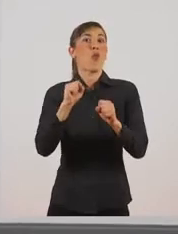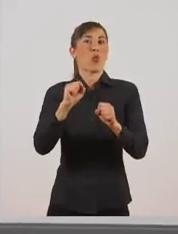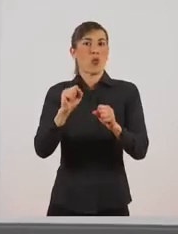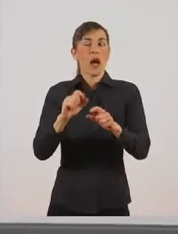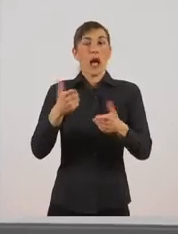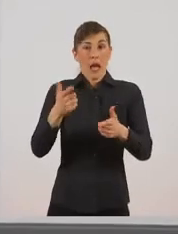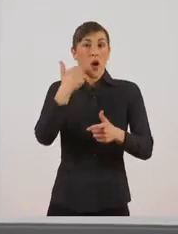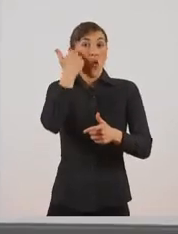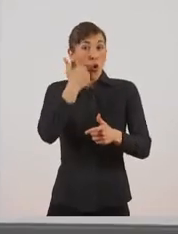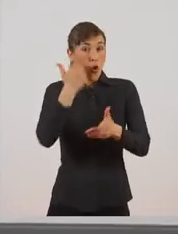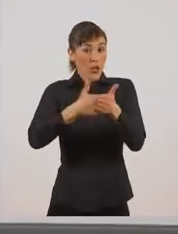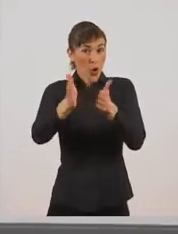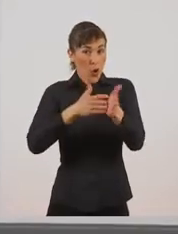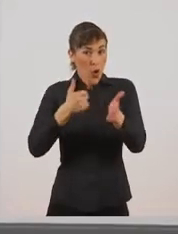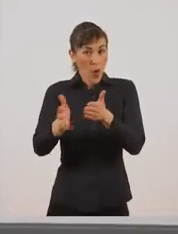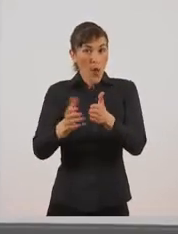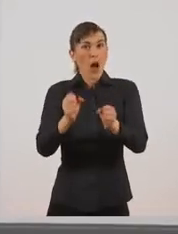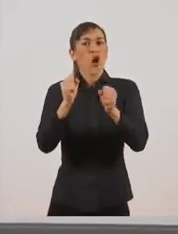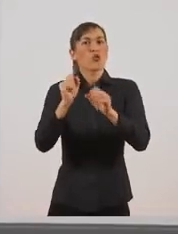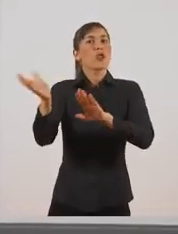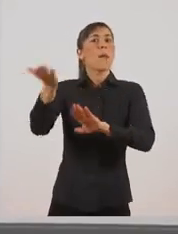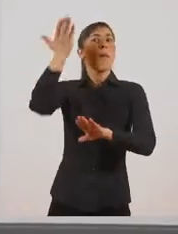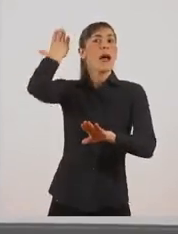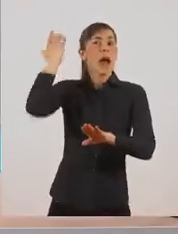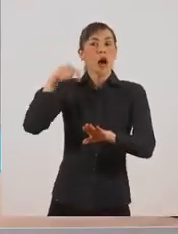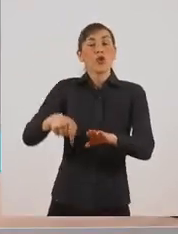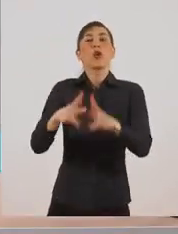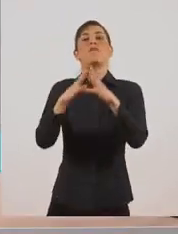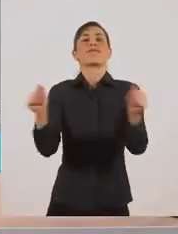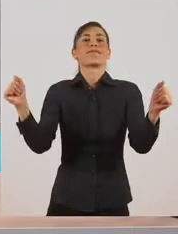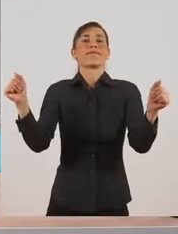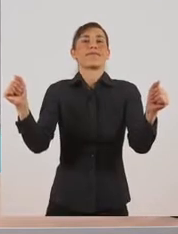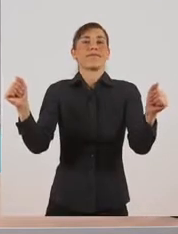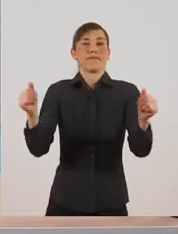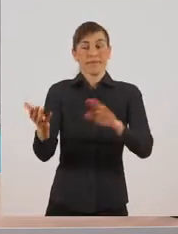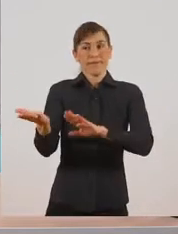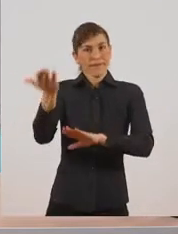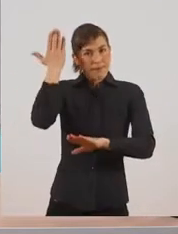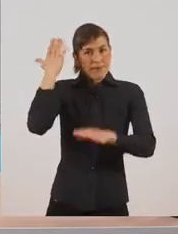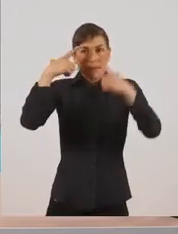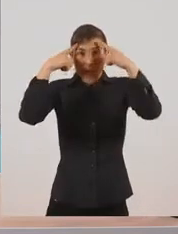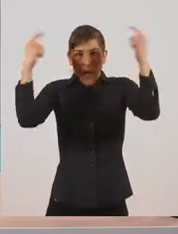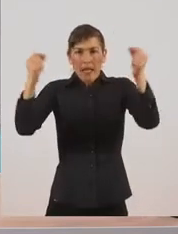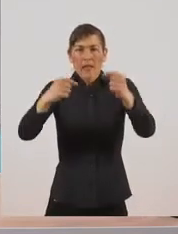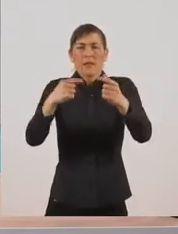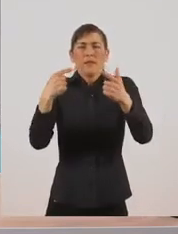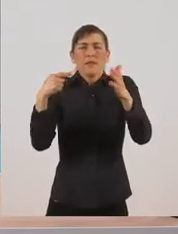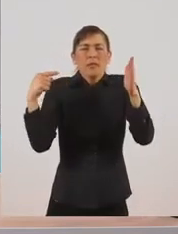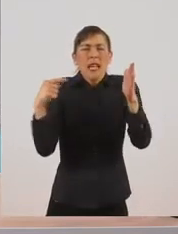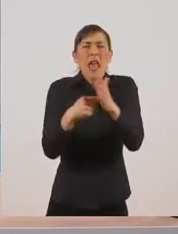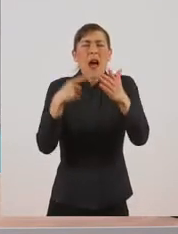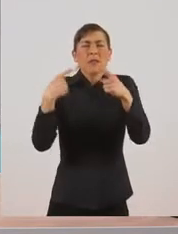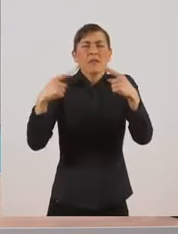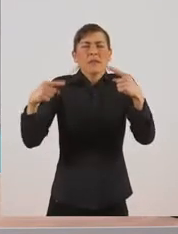ζούσε παλιά και τώρα πια δεν ζει εκεί. Γιατί έχει εξαφανιστεί. Η λύκη κάποτε ήταν άφθονη. Δυστυχώς όμως